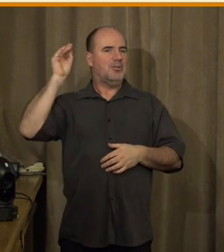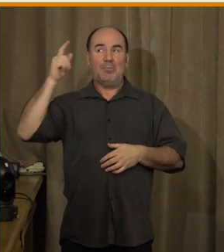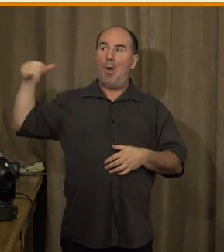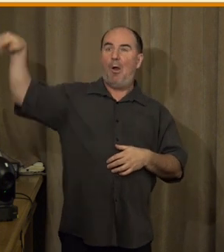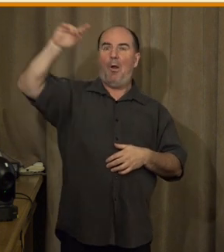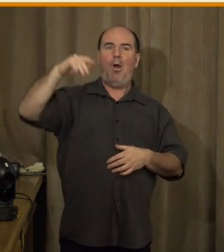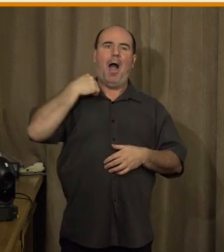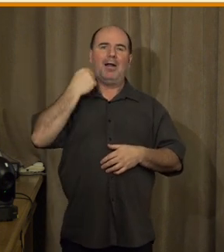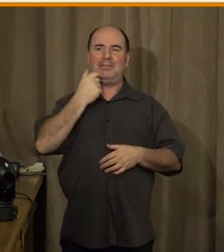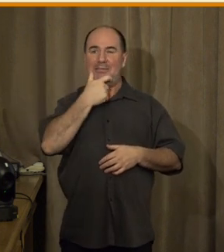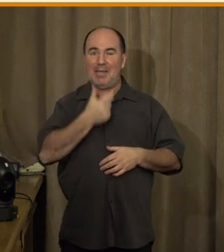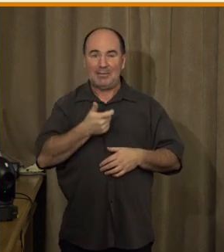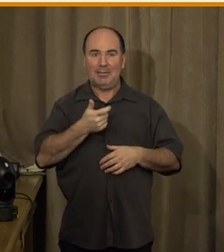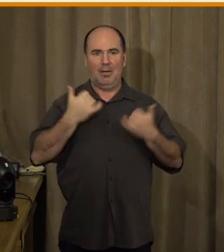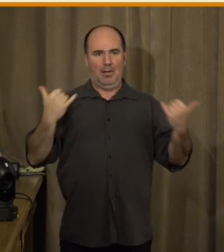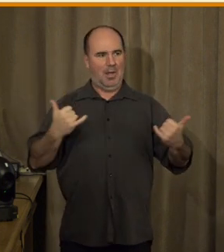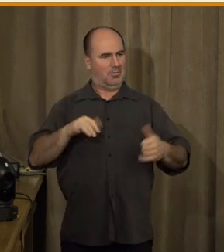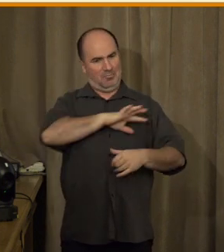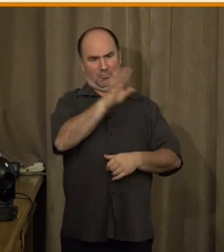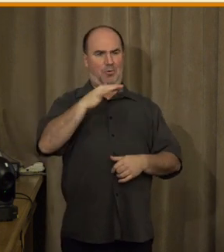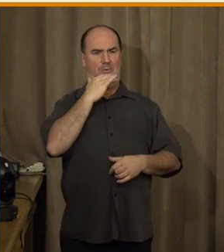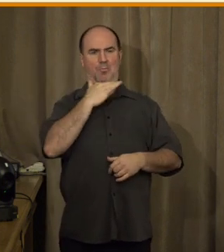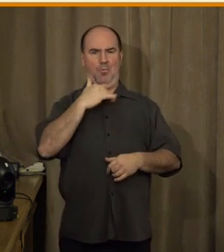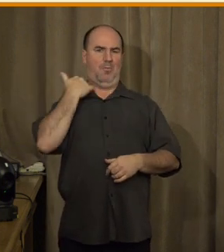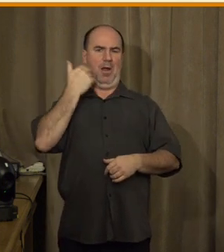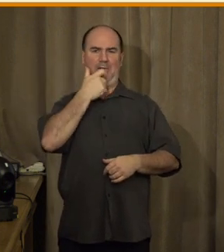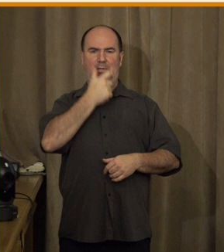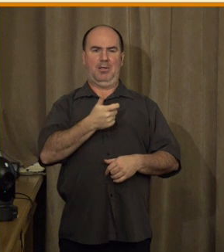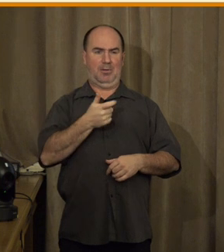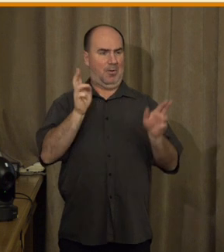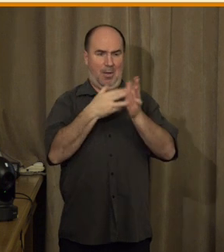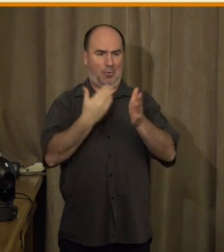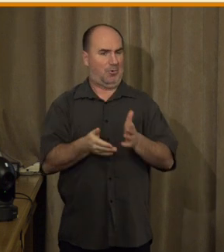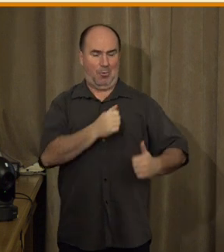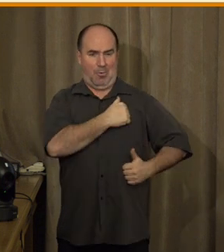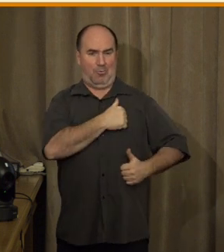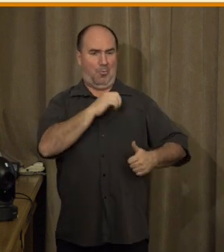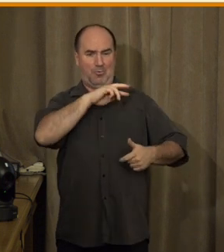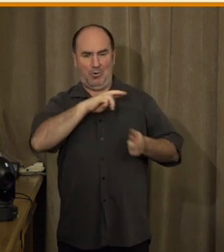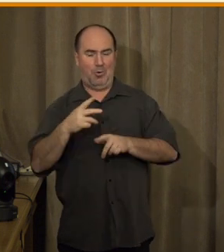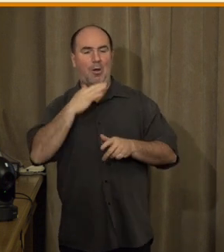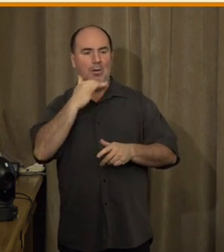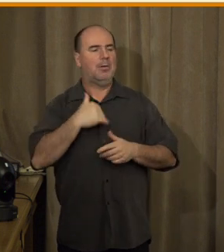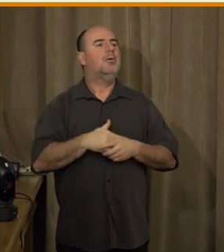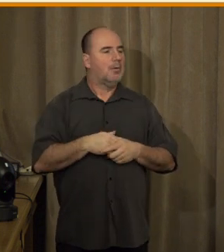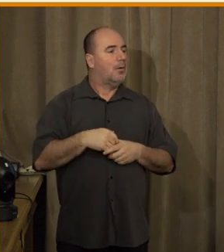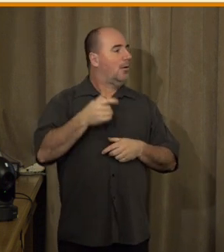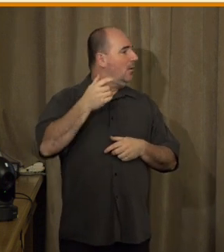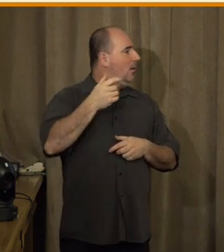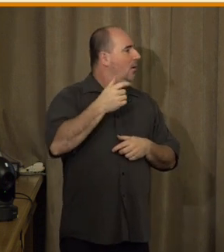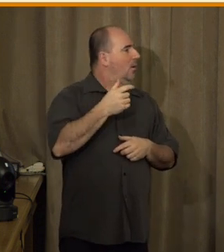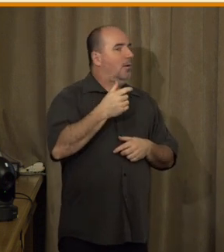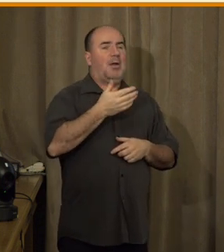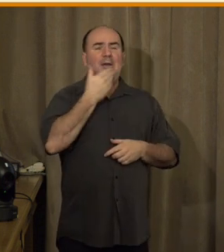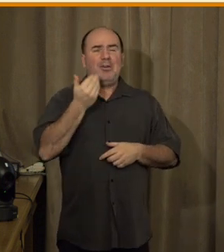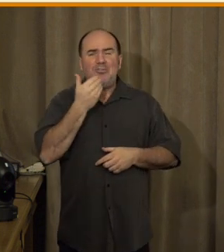bylo. A zároveň čeština na učení se je velmi těžký jazyk, protože je flektivní. Jeden tvar slova,